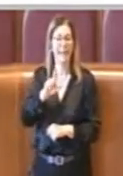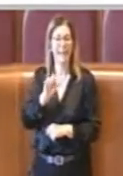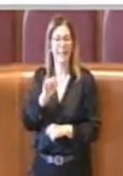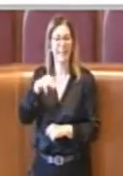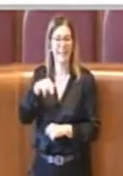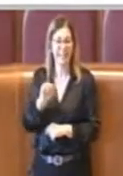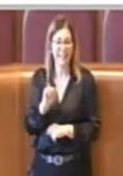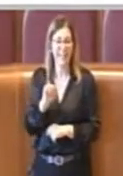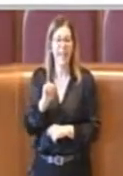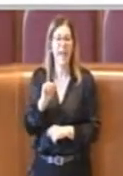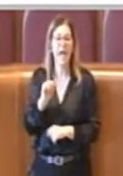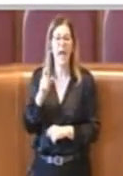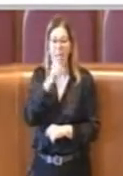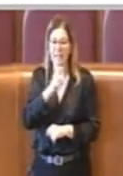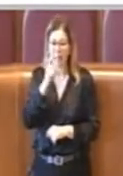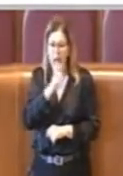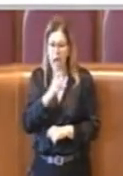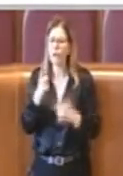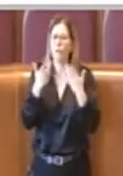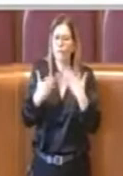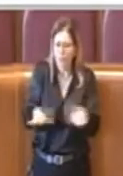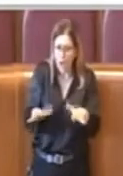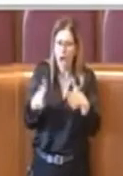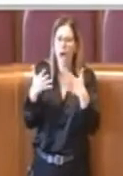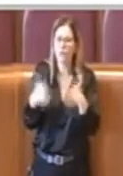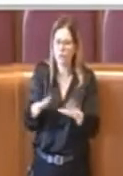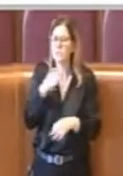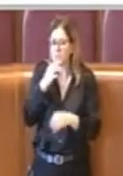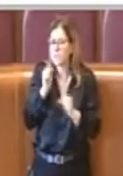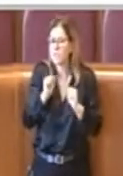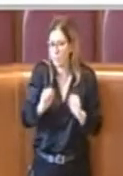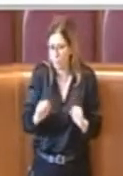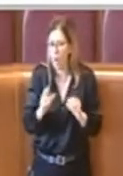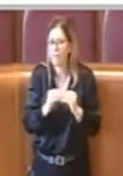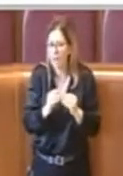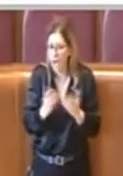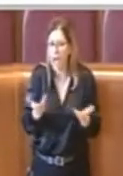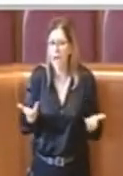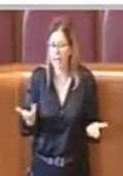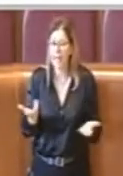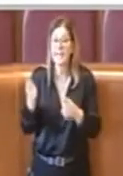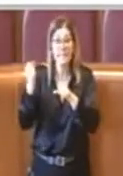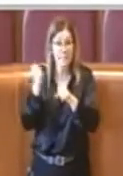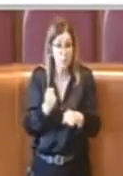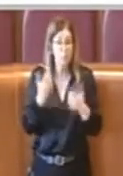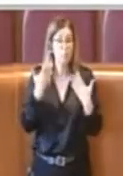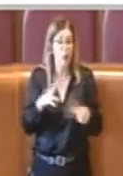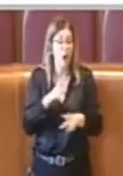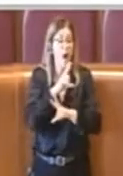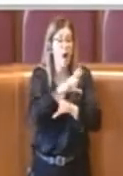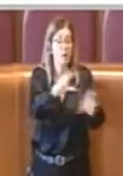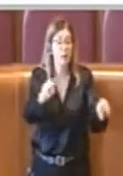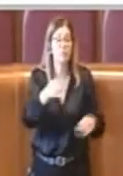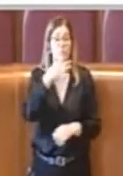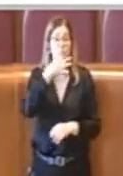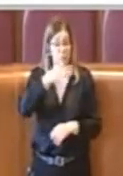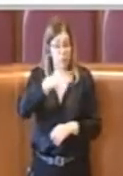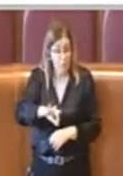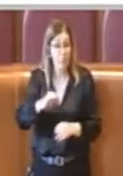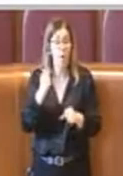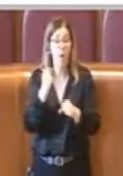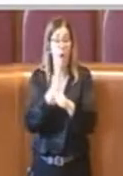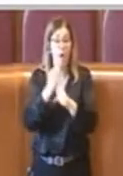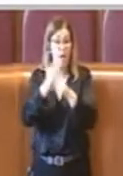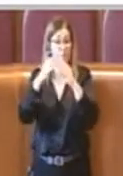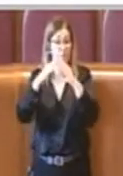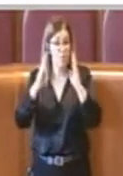evidentemente, tecnicamente era possibile farlo. Le istituzioni raccomandavano il ricorso allo smart working, viceversa